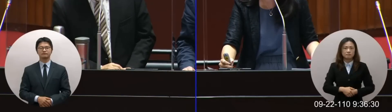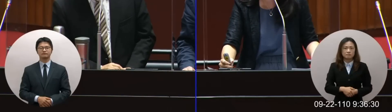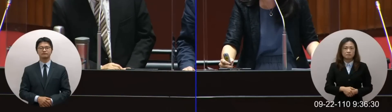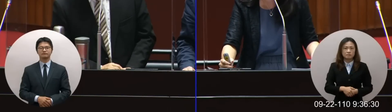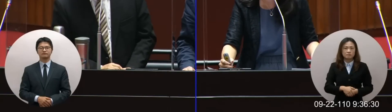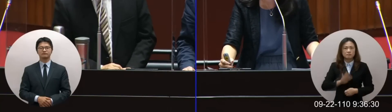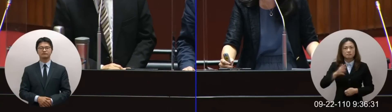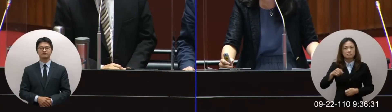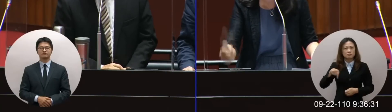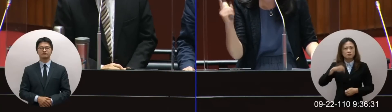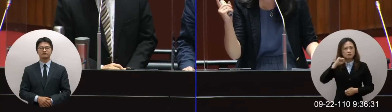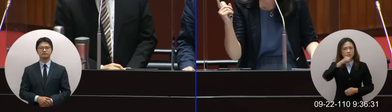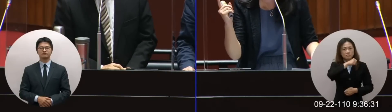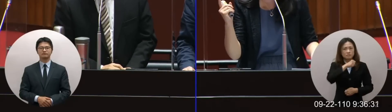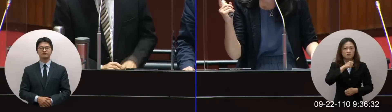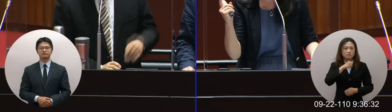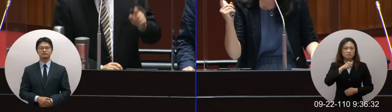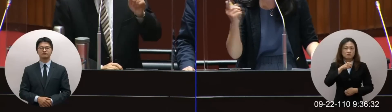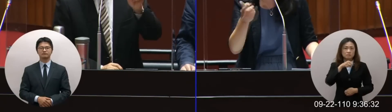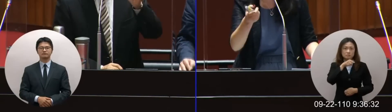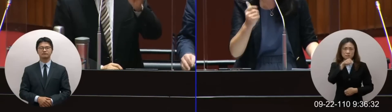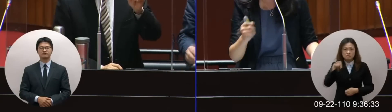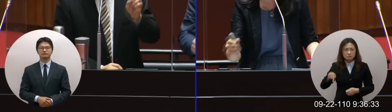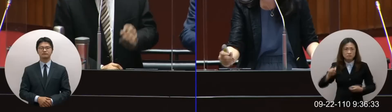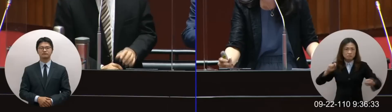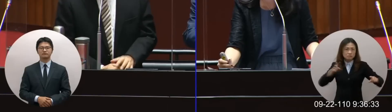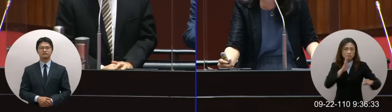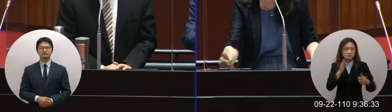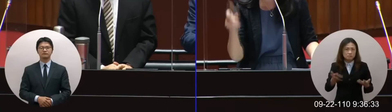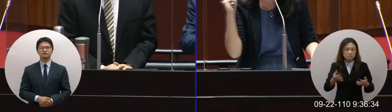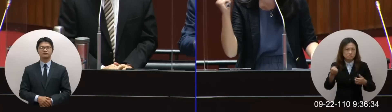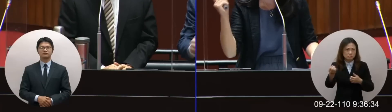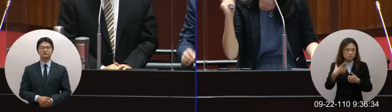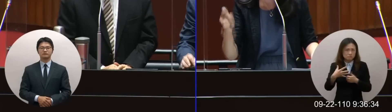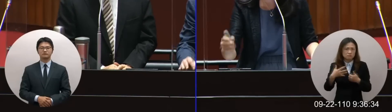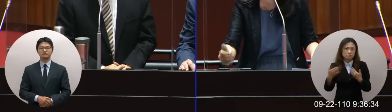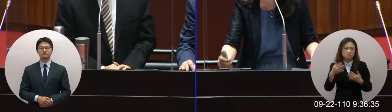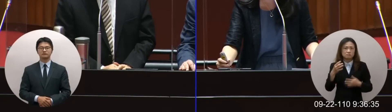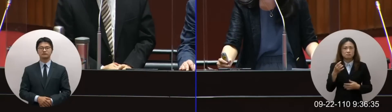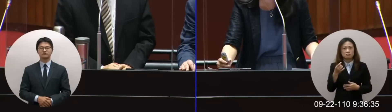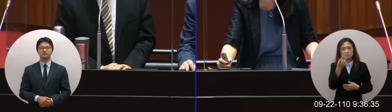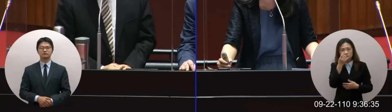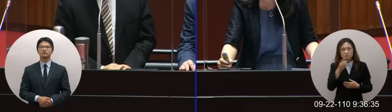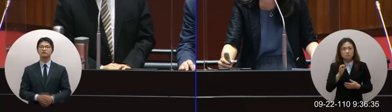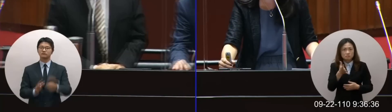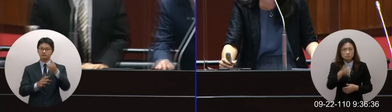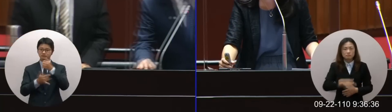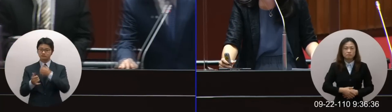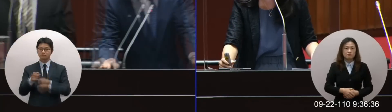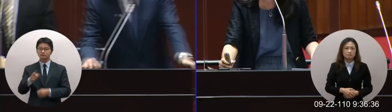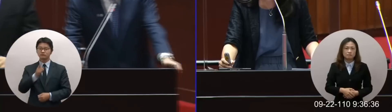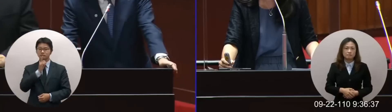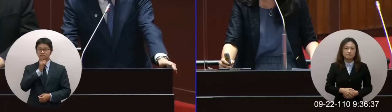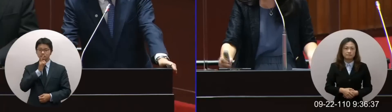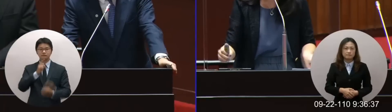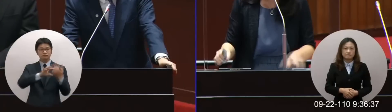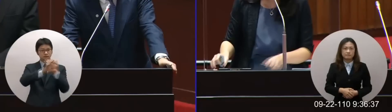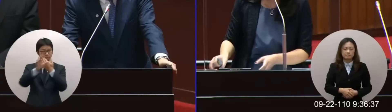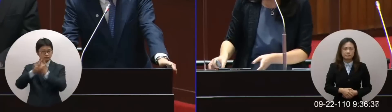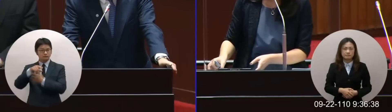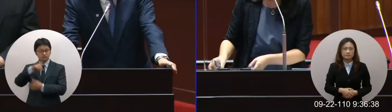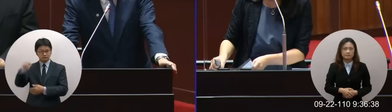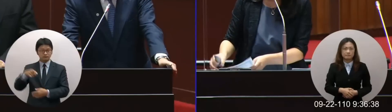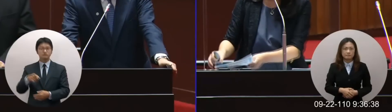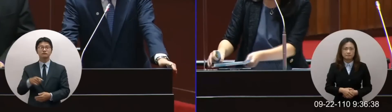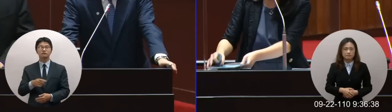為什麼我們的國家的衛福部長跟他們有什麼不一樣嗎您剛剛講國際供貨問題他們也有國際供貨不穩的問題啊當然他們有這些相